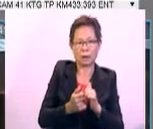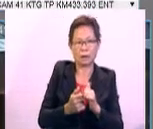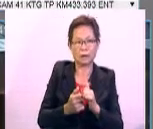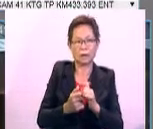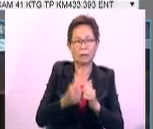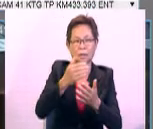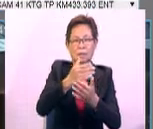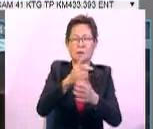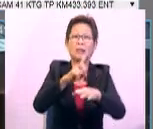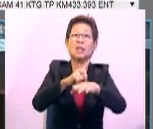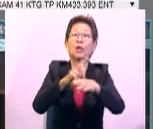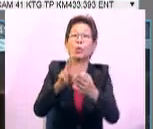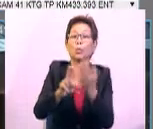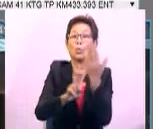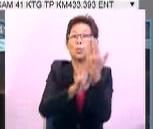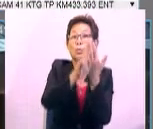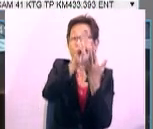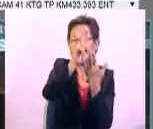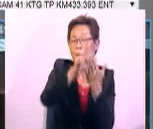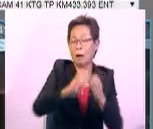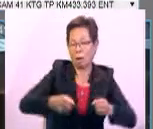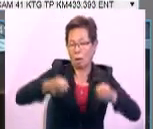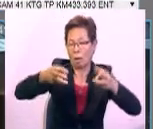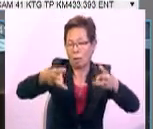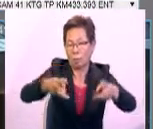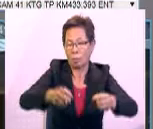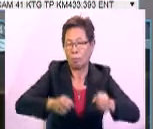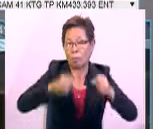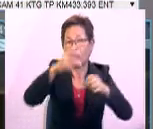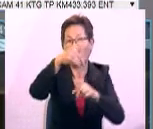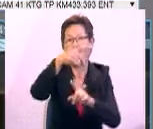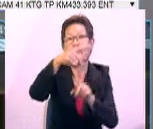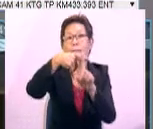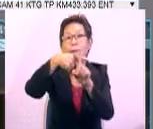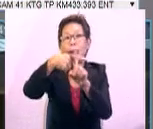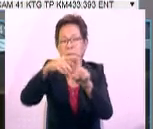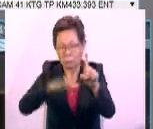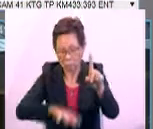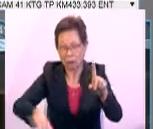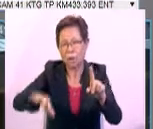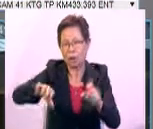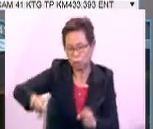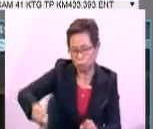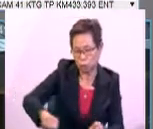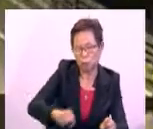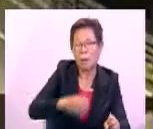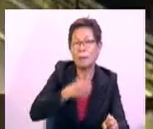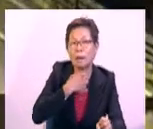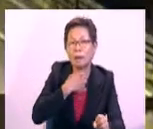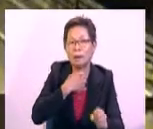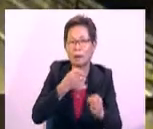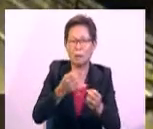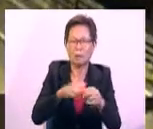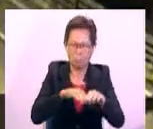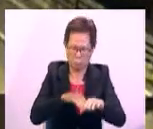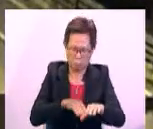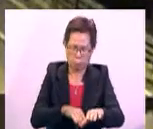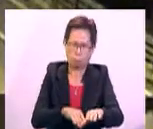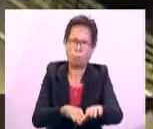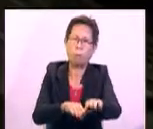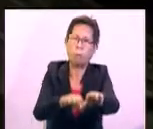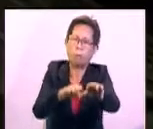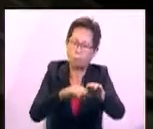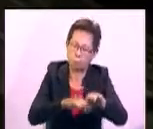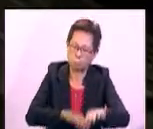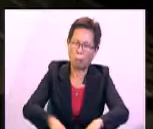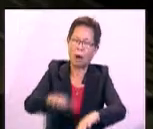di bahagian utara. Di lebuh raya Plus I1 sekitar Sungai Perak, trafik kelihatan masih lagi lancar di atas